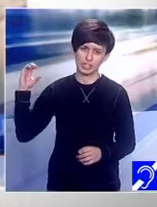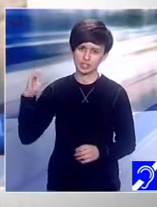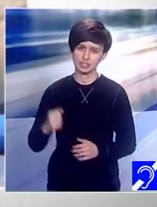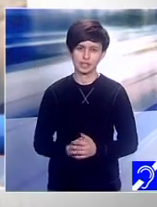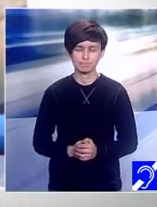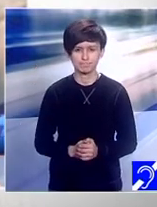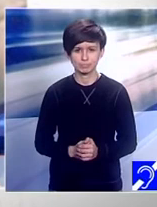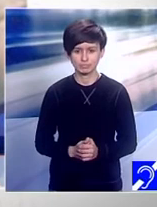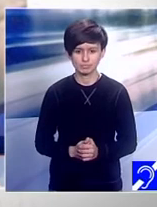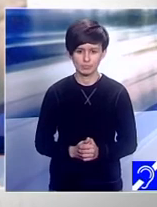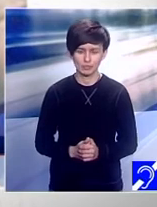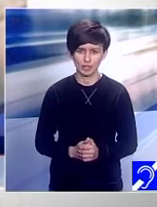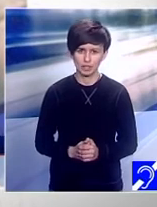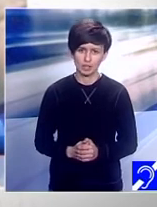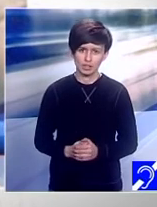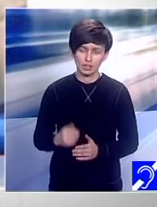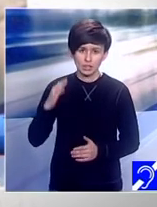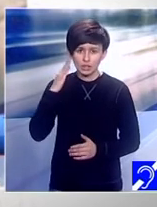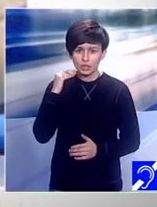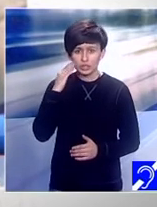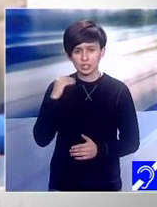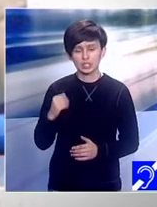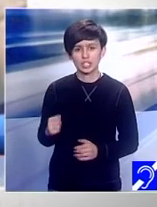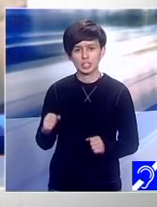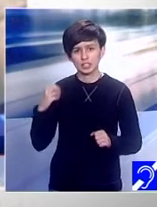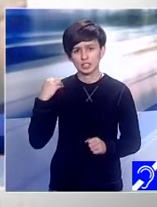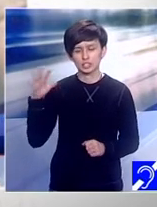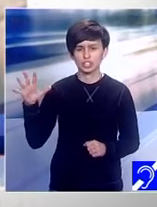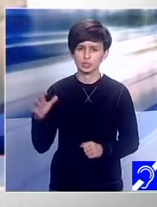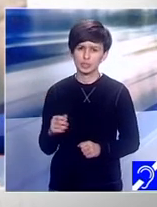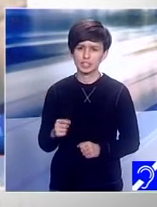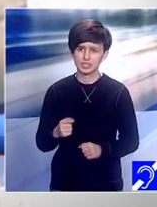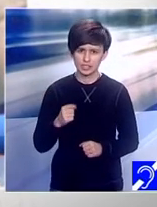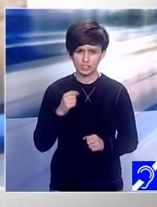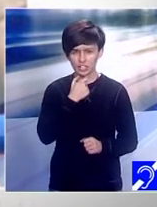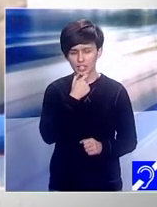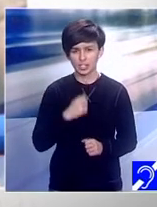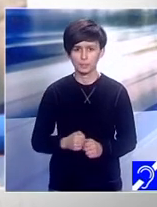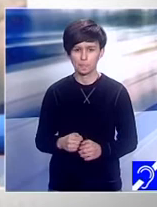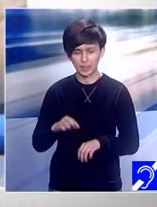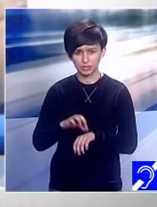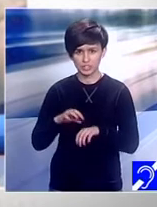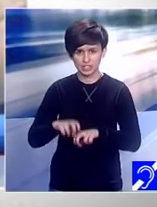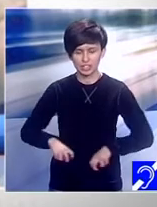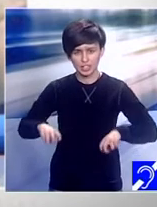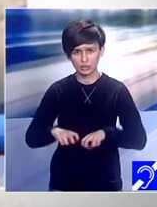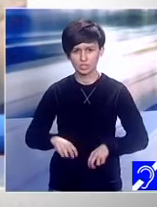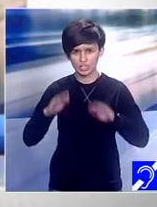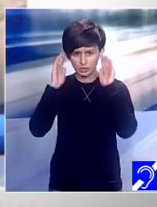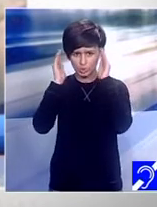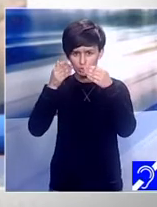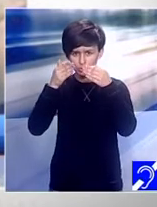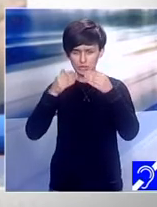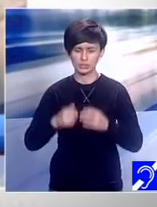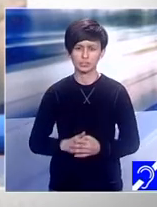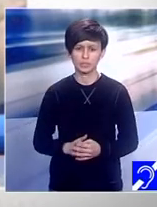ani, diagnosticată în copilărie cu autism, a devenit vedita unul show TV care descoperă